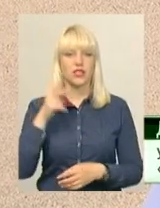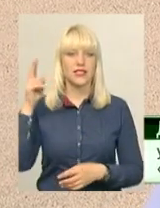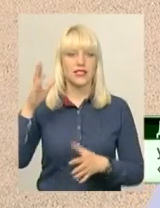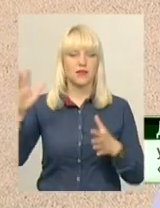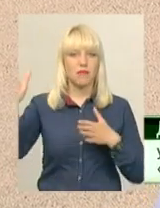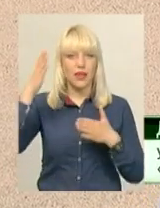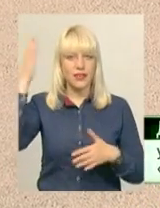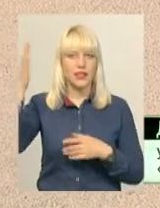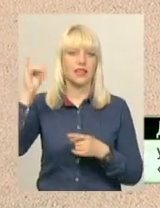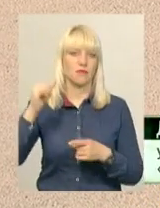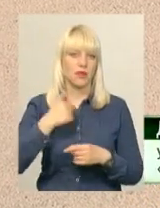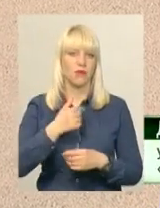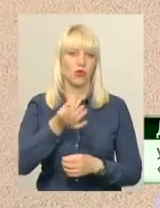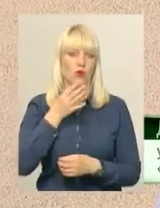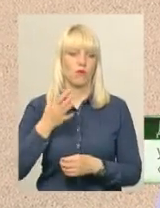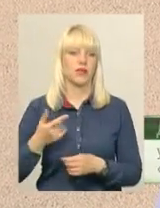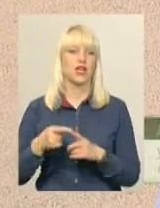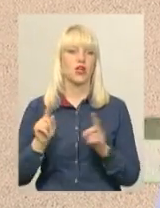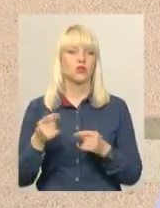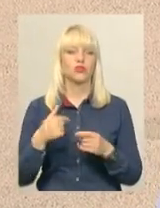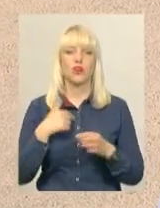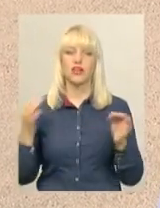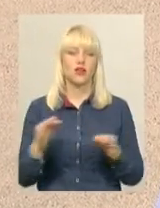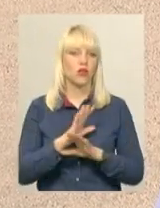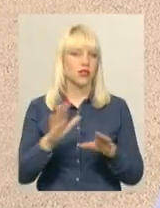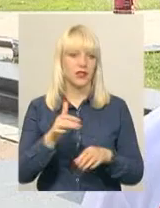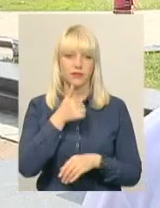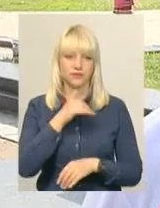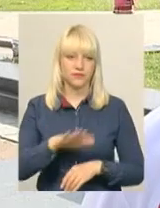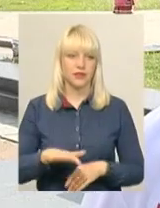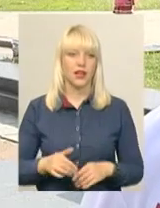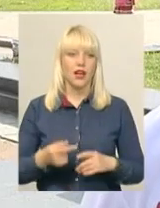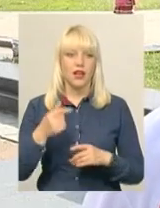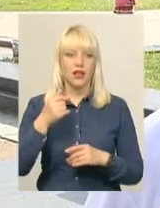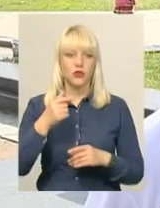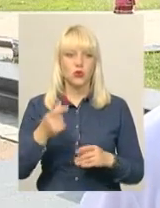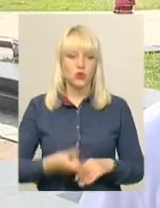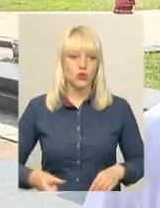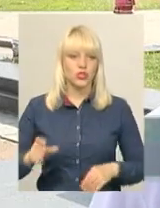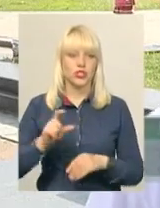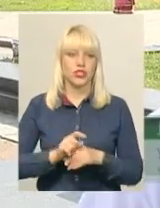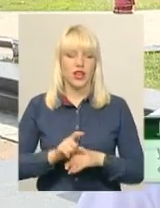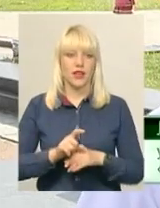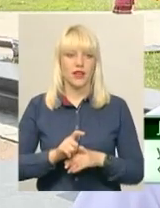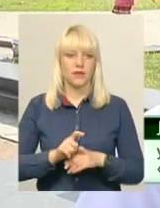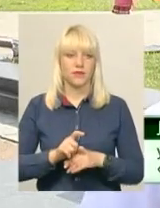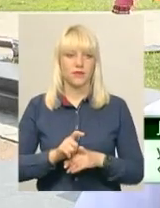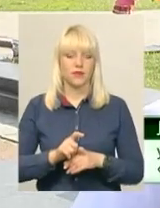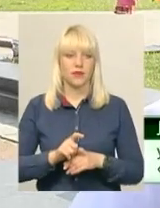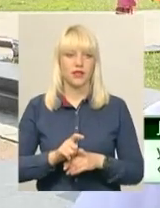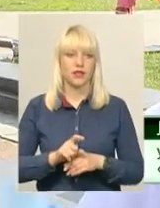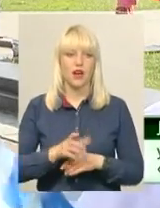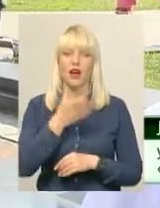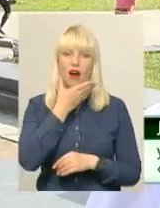подобається, ну, тому що я ніколи не запускала змії. Дуже гарно, коли змії